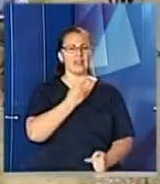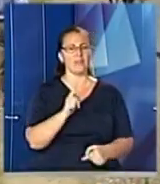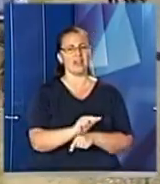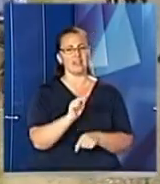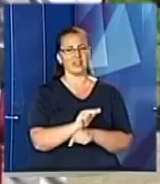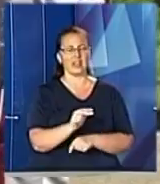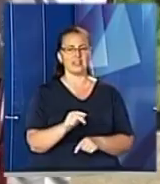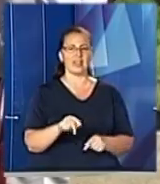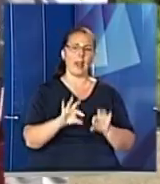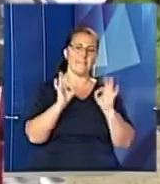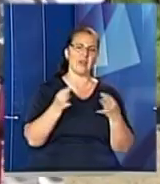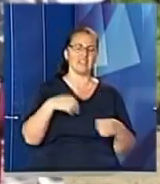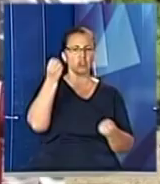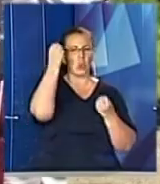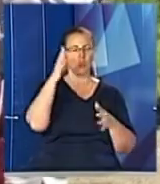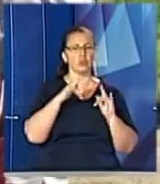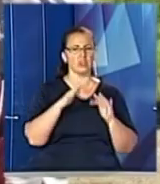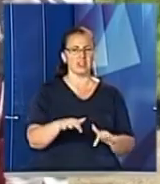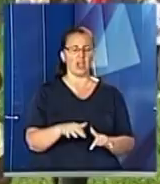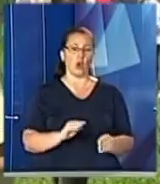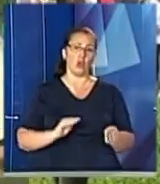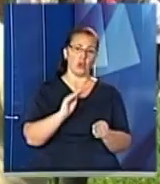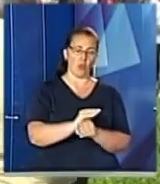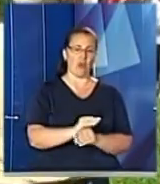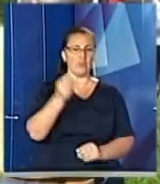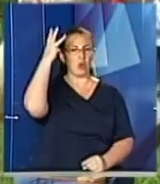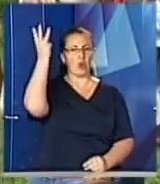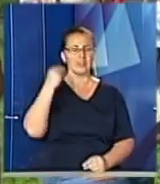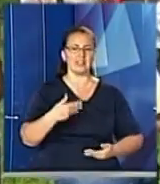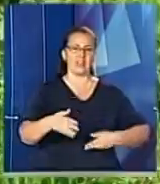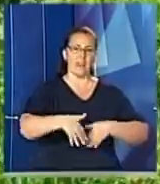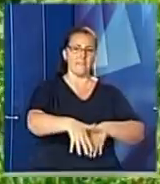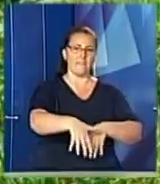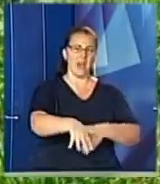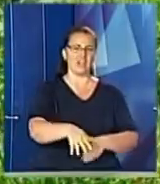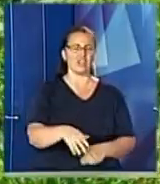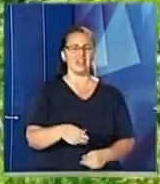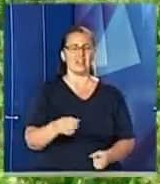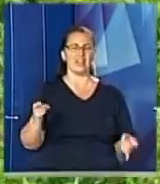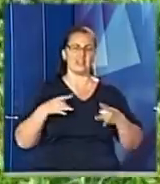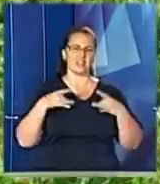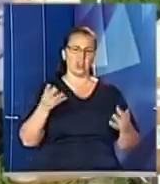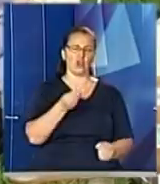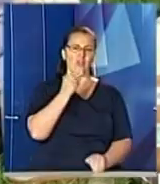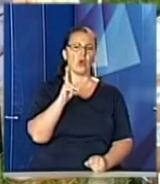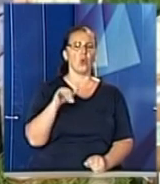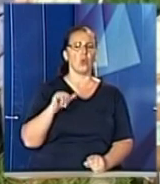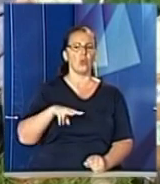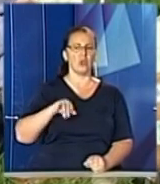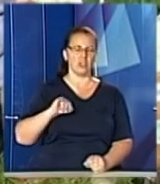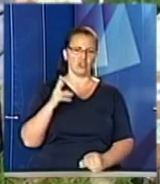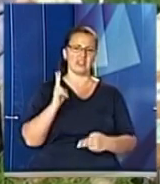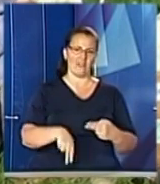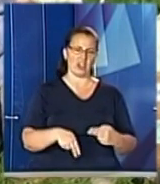мистецько-культурні заходи, доповнив урочистості козацький марш та святковий куліш. Завершилося свято урочистим концертом художніх